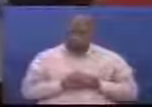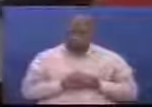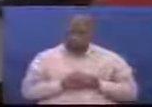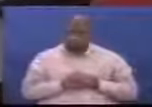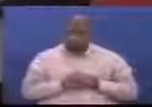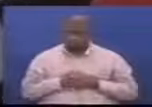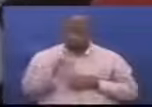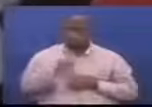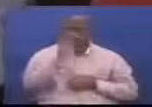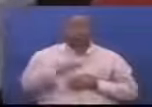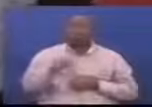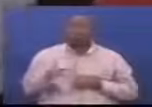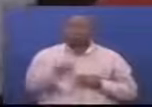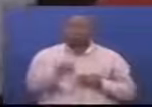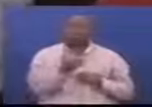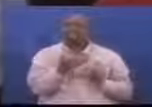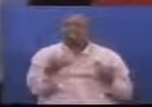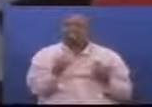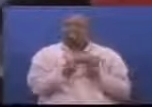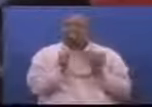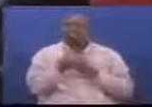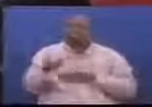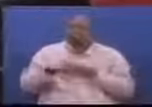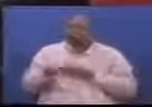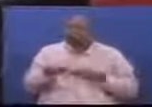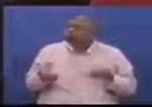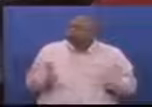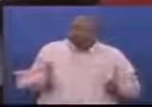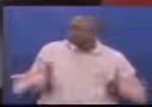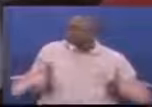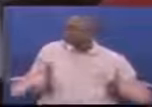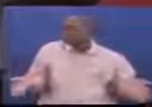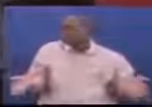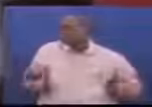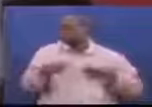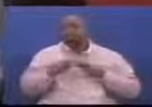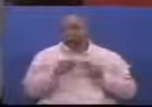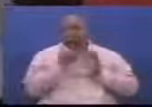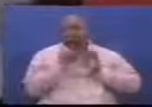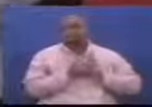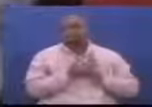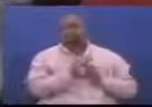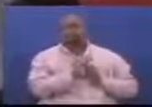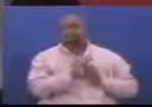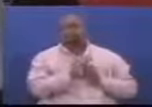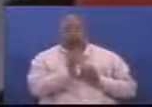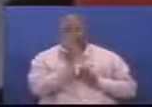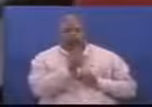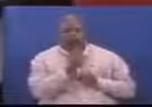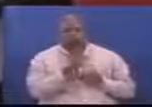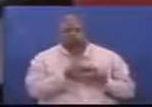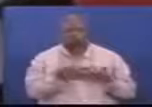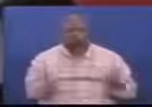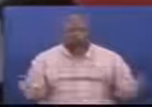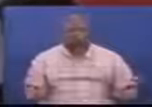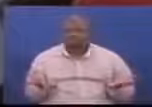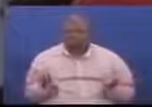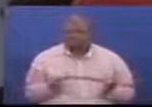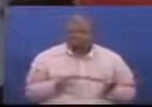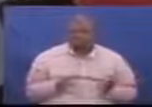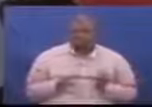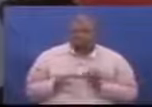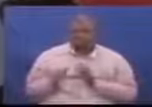Ainagani zao ikono mizi Mwenyakiti nataka ni kupe mfano mdogo tena angalie Hatuezi kuondoka kwenye